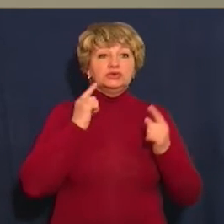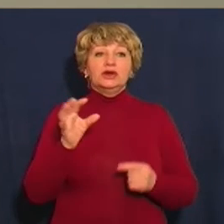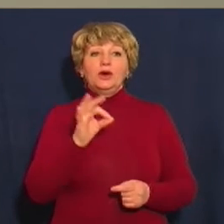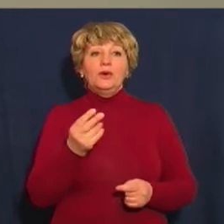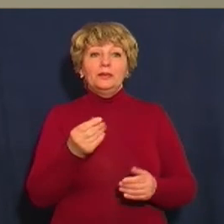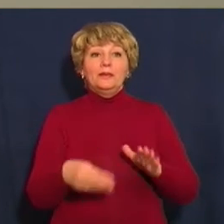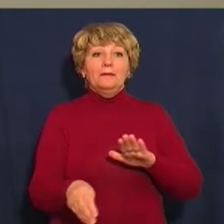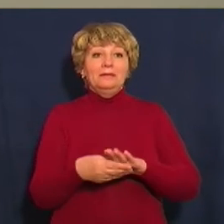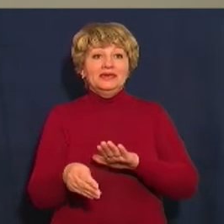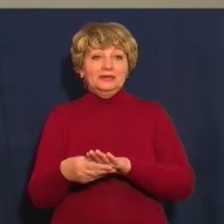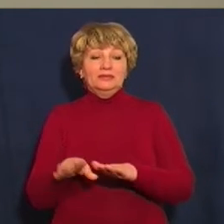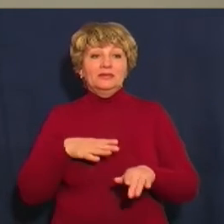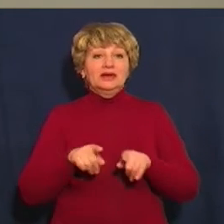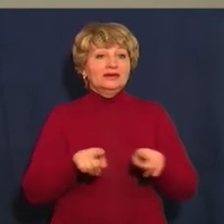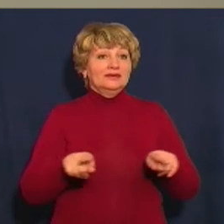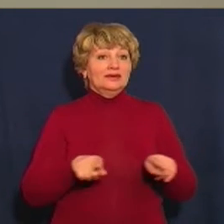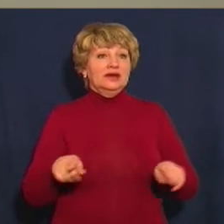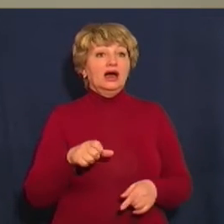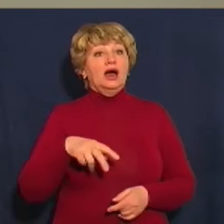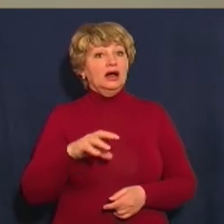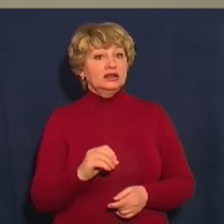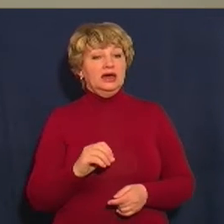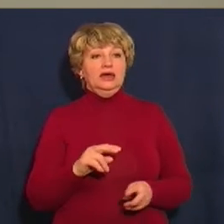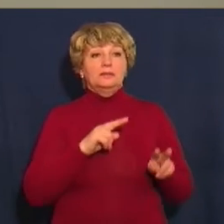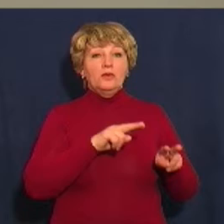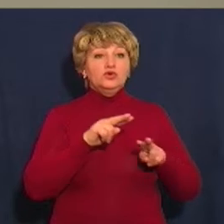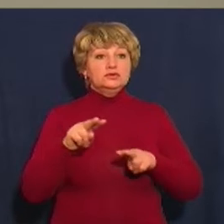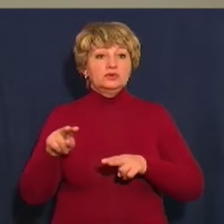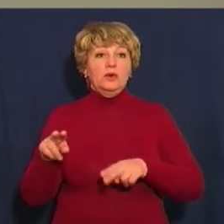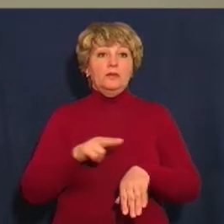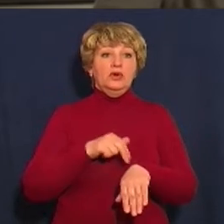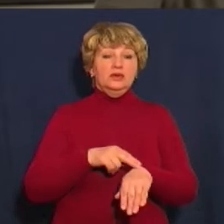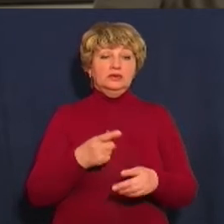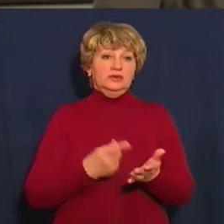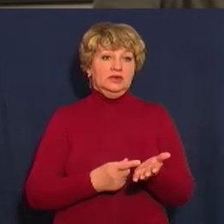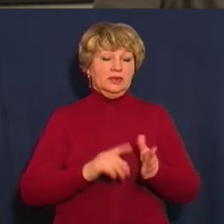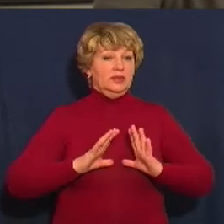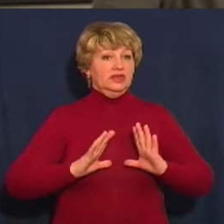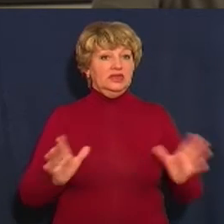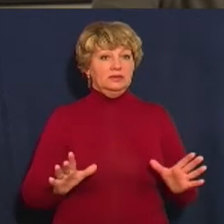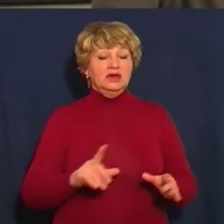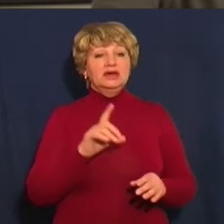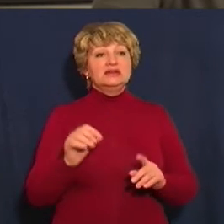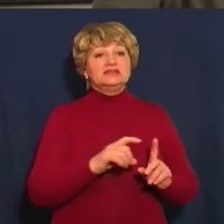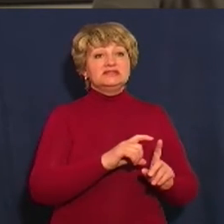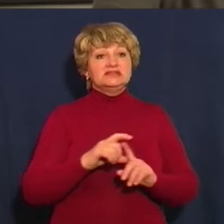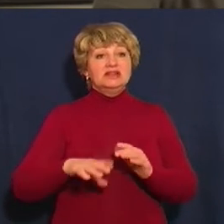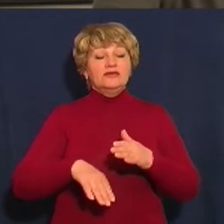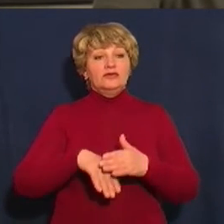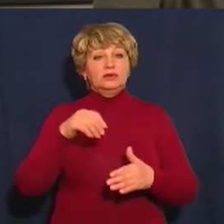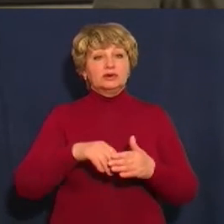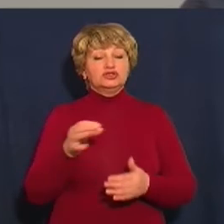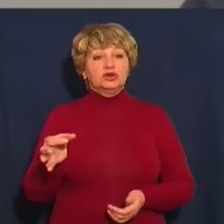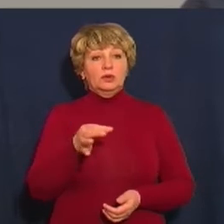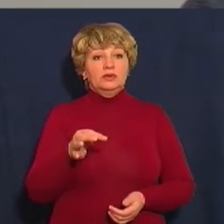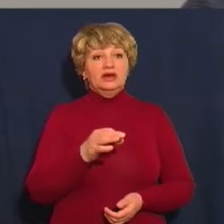поширювалися, але ні спостерігачі опори, ні поліція їх не підтвердила. Зі слів виборчого омбудсмена області